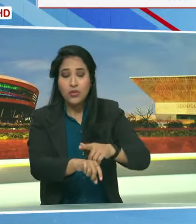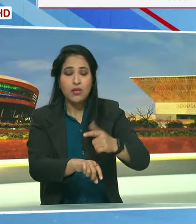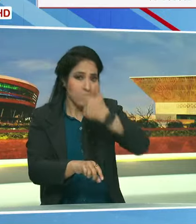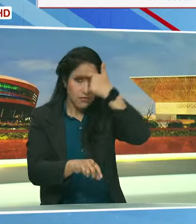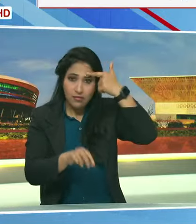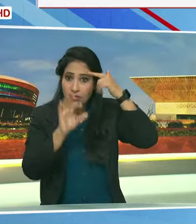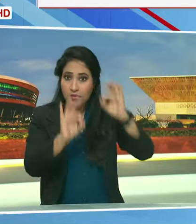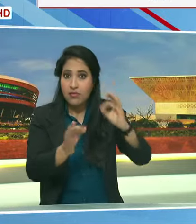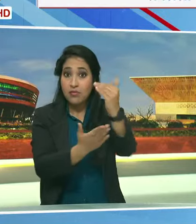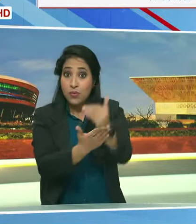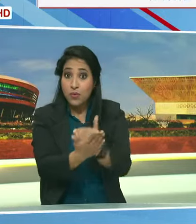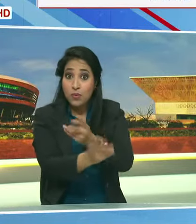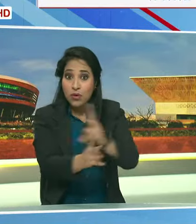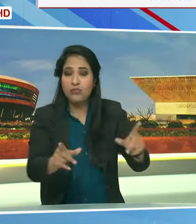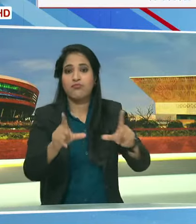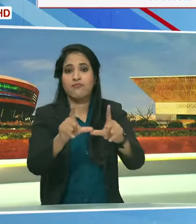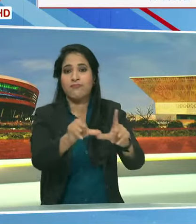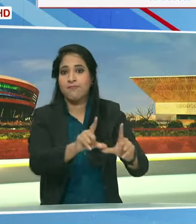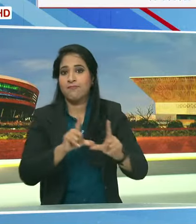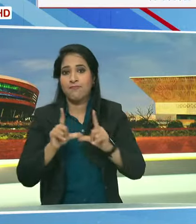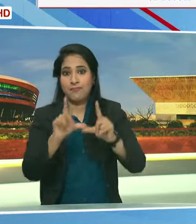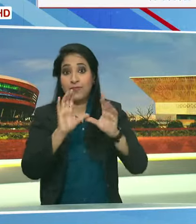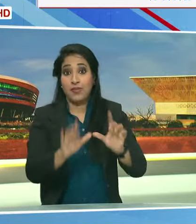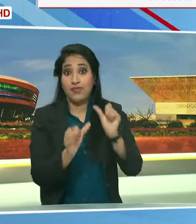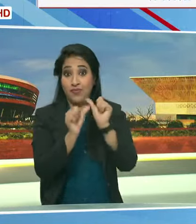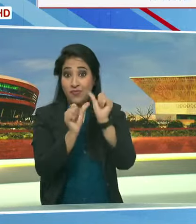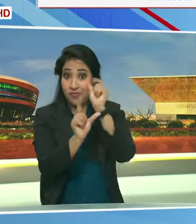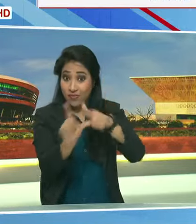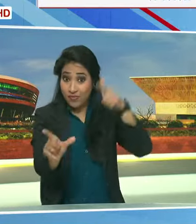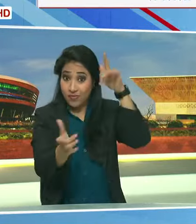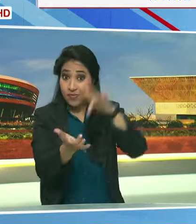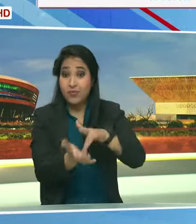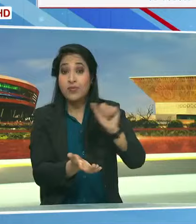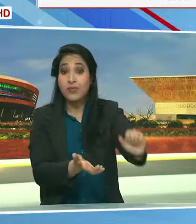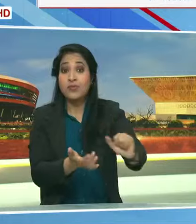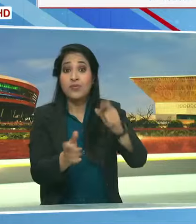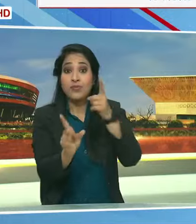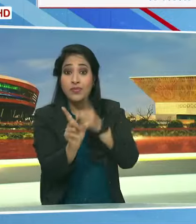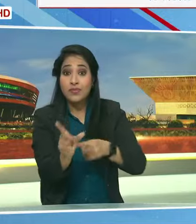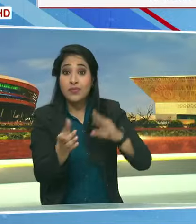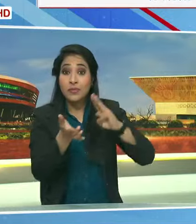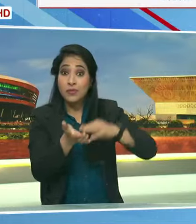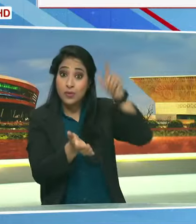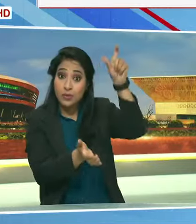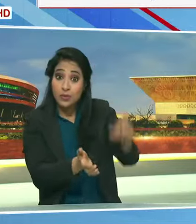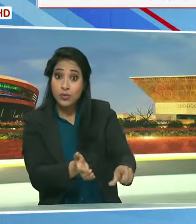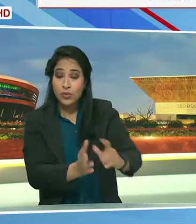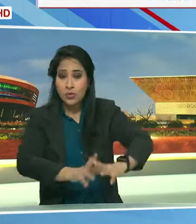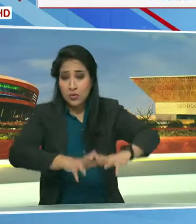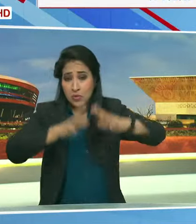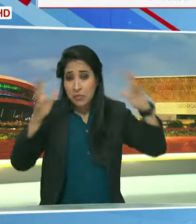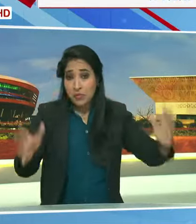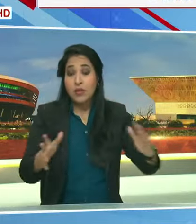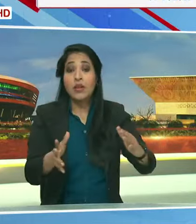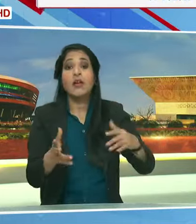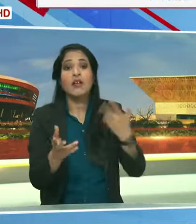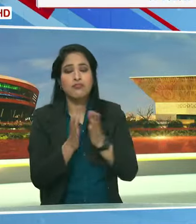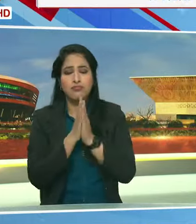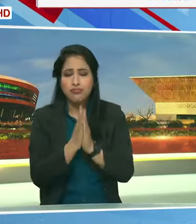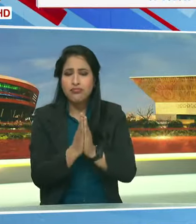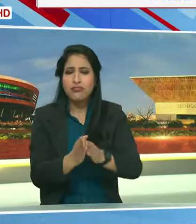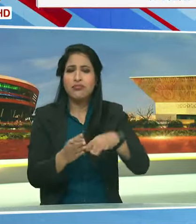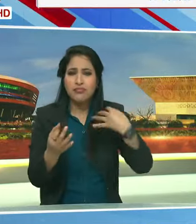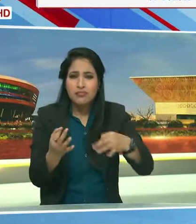कारिक्रम का साक्षी बनेंगे अयोध्या के यतींद्र मिश्र ने इस भव्य मंगल वादन के